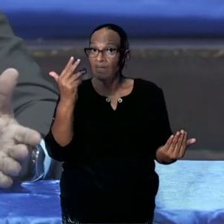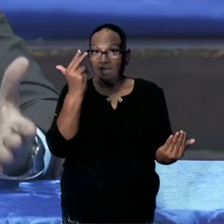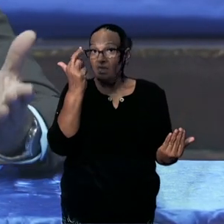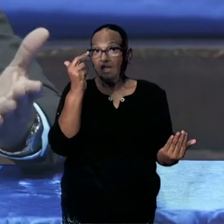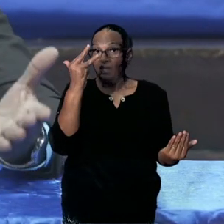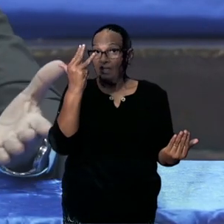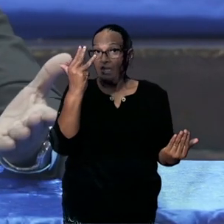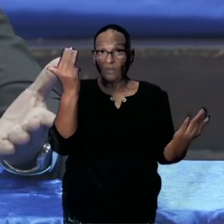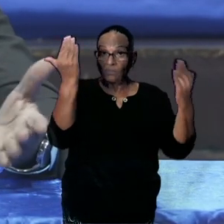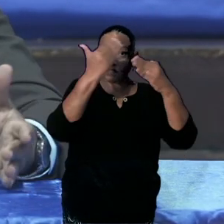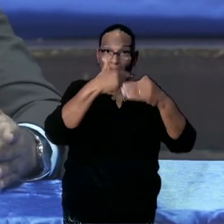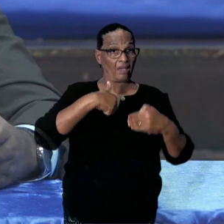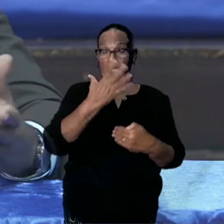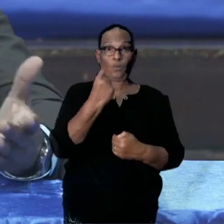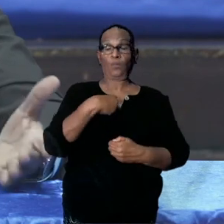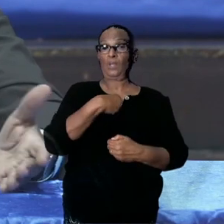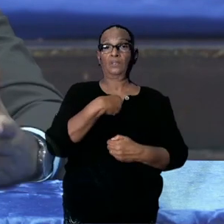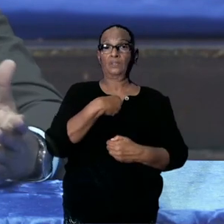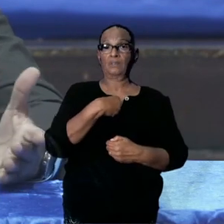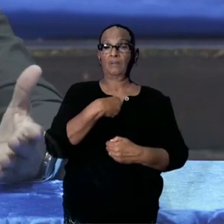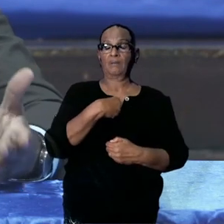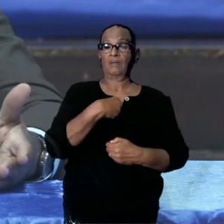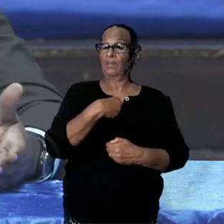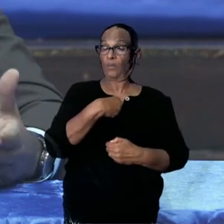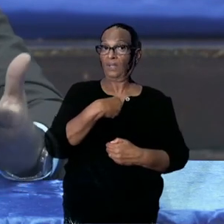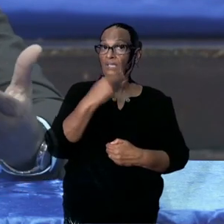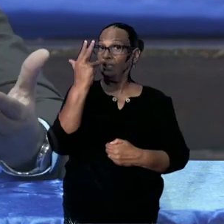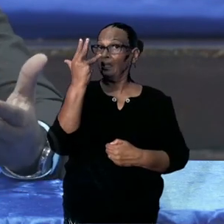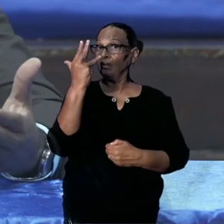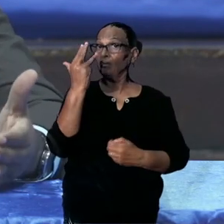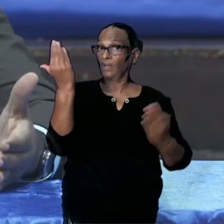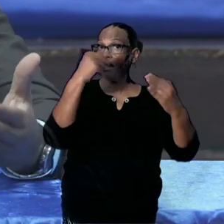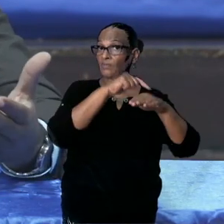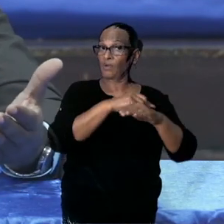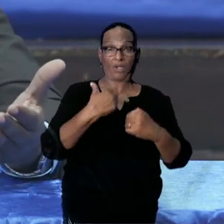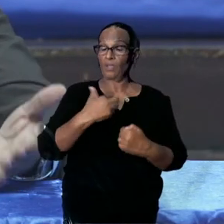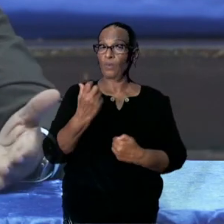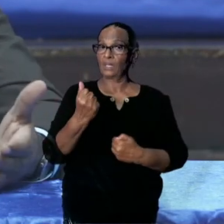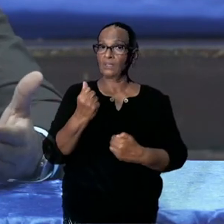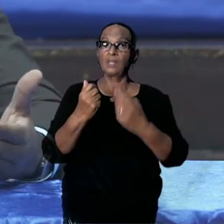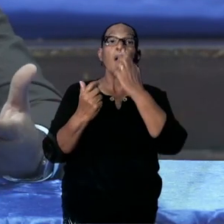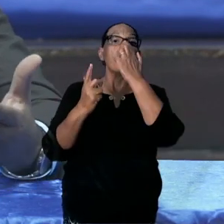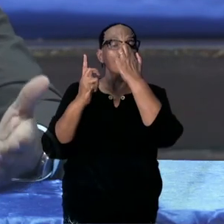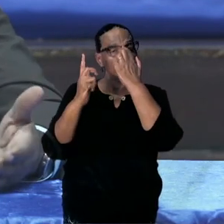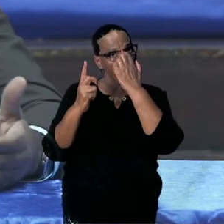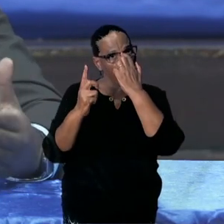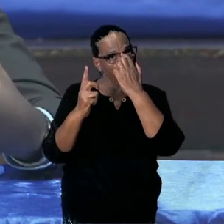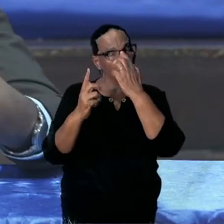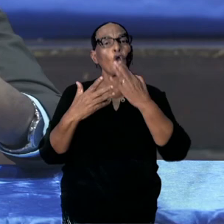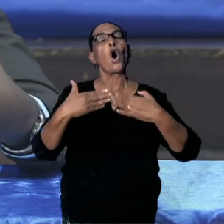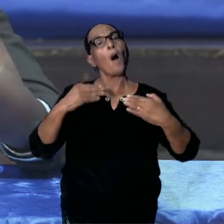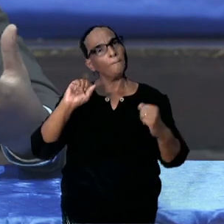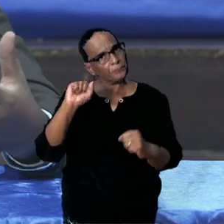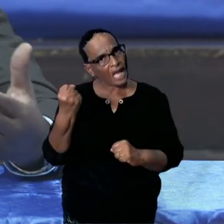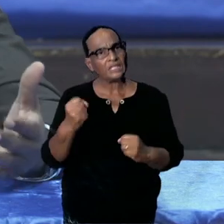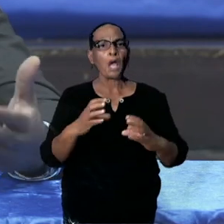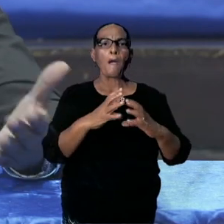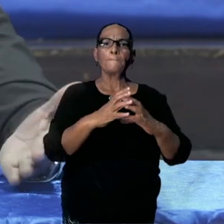wilde niet. Maar we moeten rekening houden met het bedrijfsleven. Als regering moet je ook rekening houden.